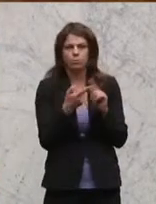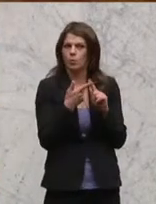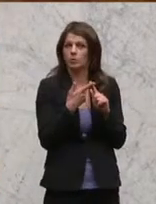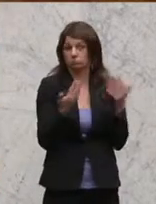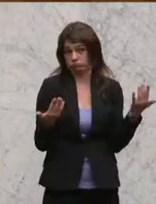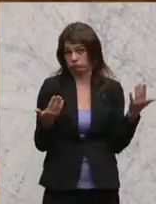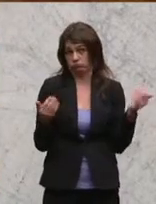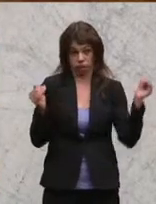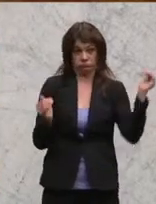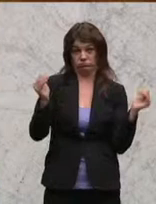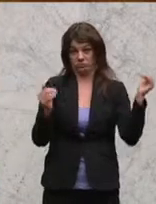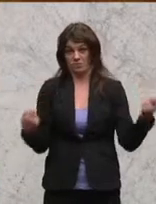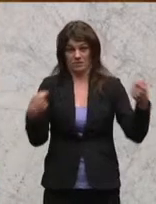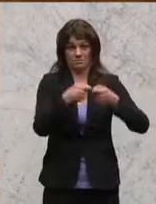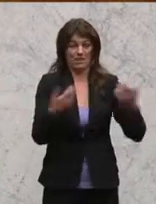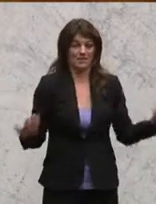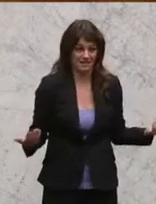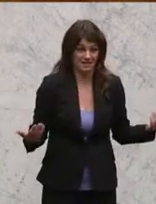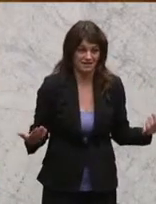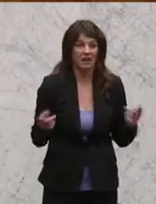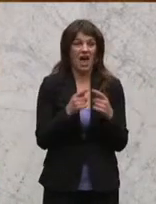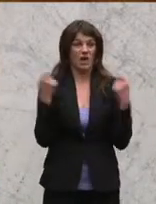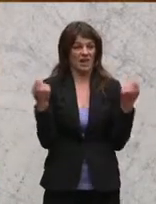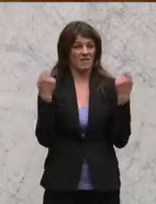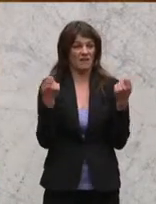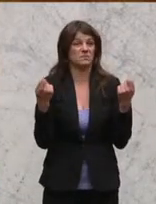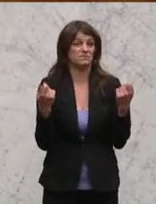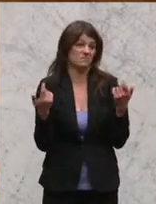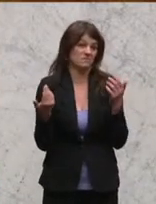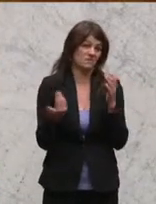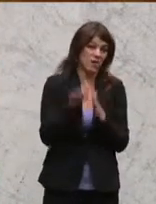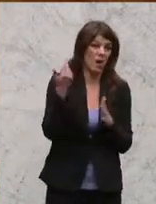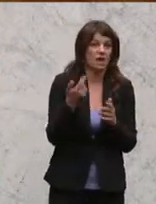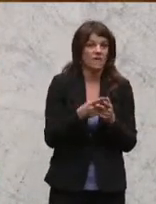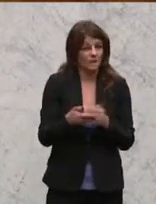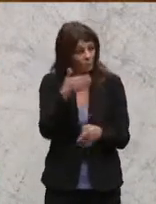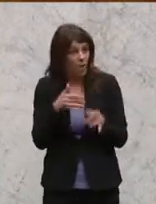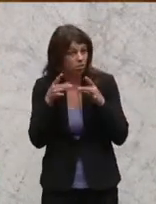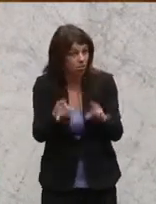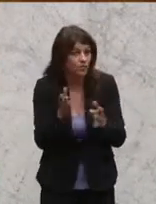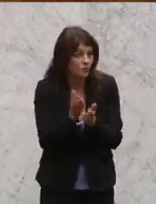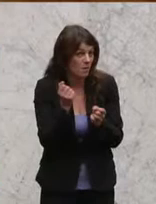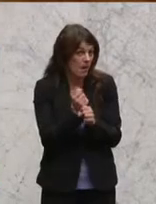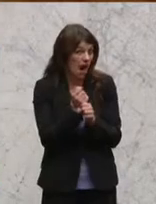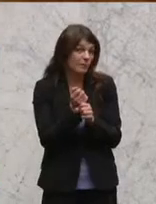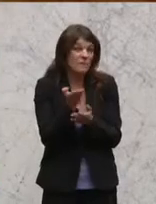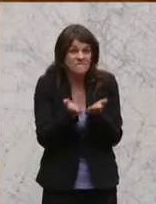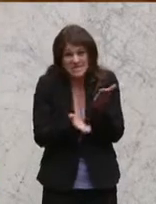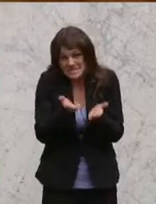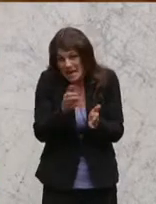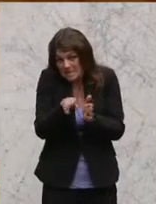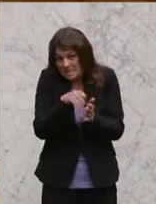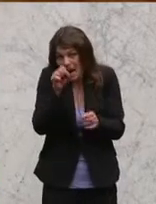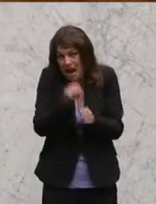die Verhältnismäßigkeit. Naja, selbst die Gewerbsmäßigkeit neu, mehrere Vortaten, wäre möglicherweise anwendbar